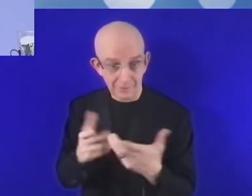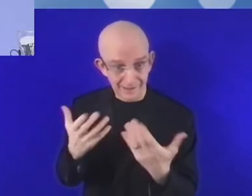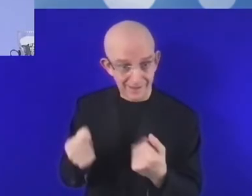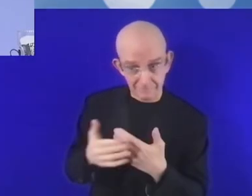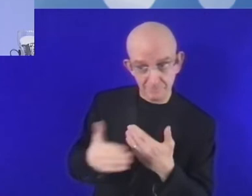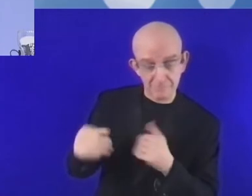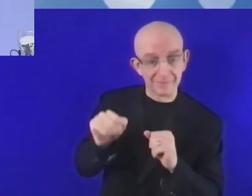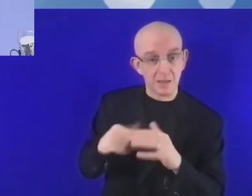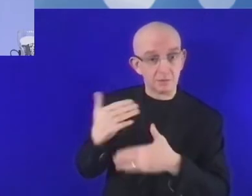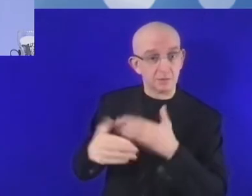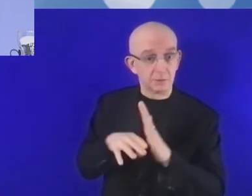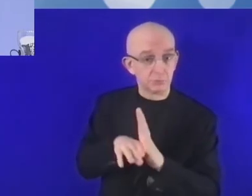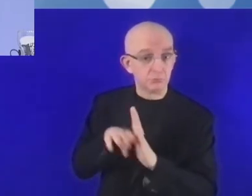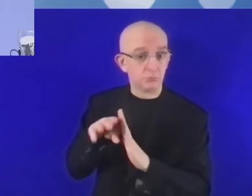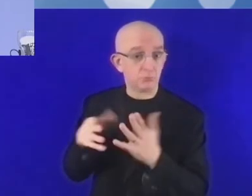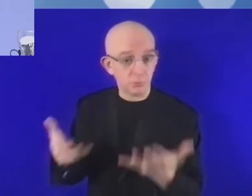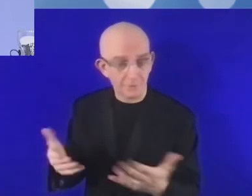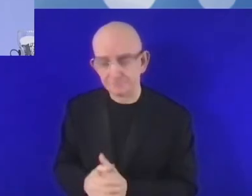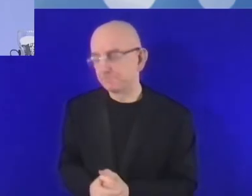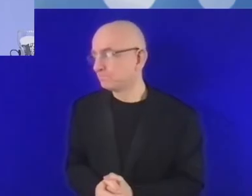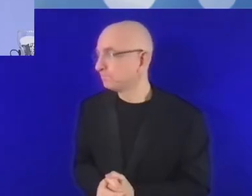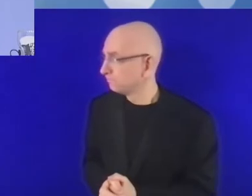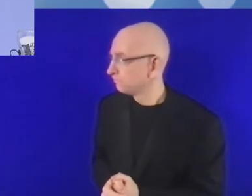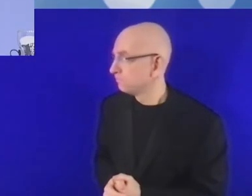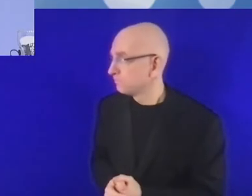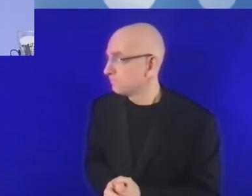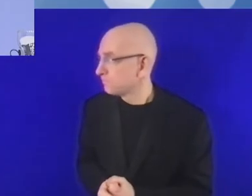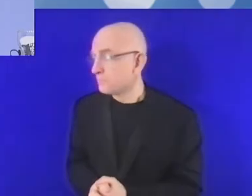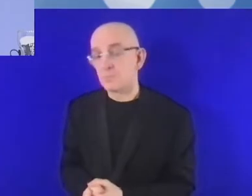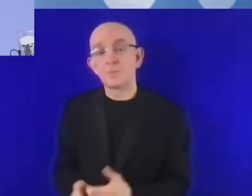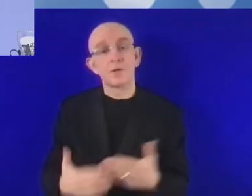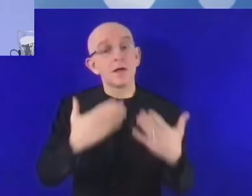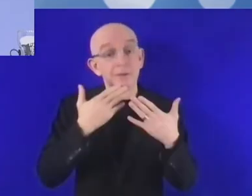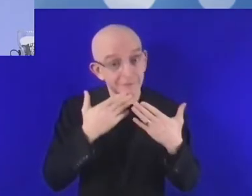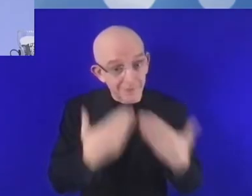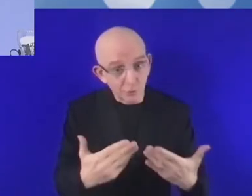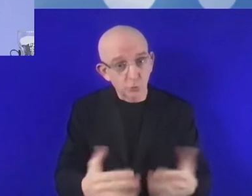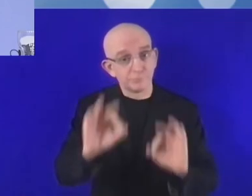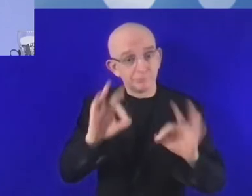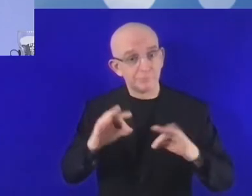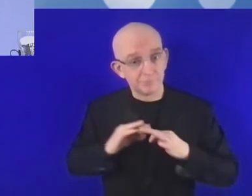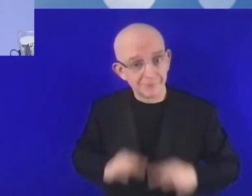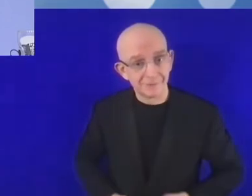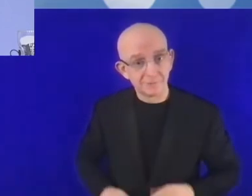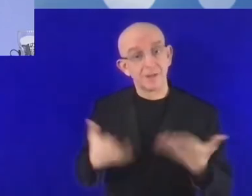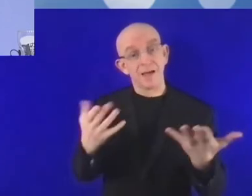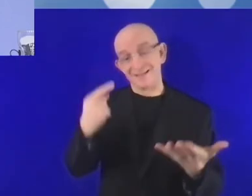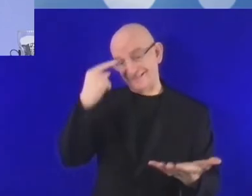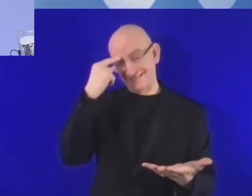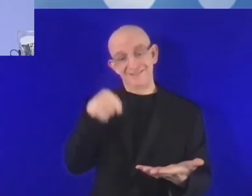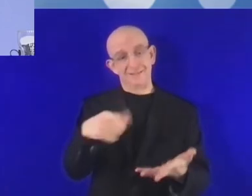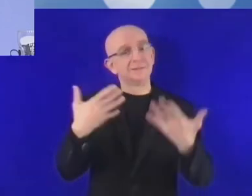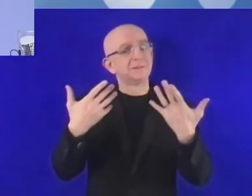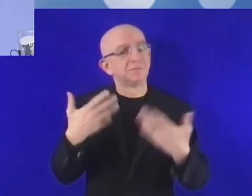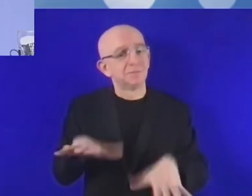należałoby jeszcze tutaj poprawić. Bardzo dziękuję za udzielenie mi głosu. Coś, co zostało tutaj już powiedziane,